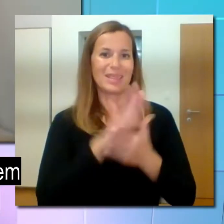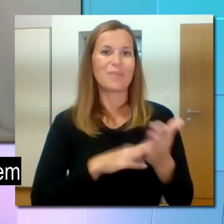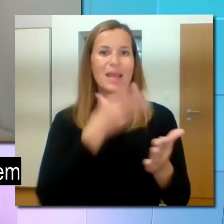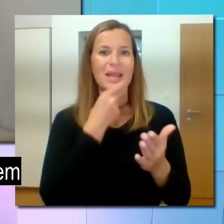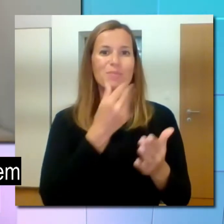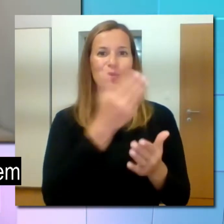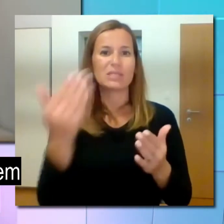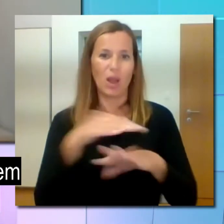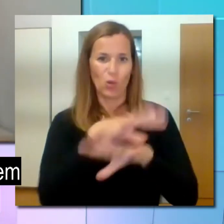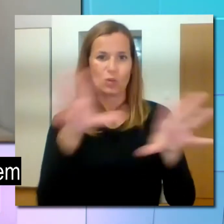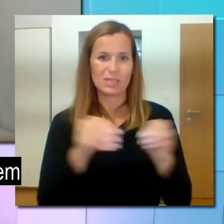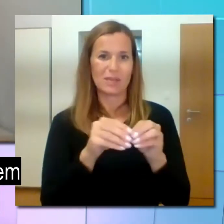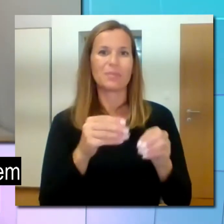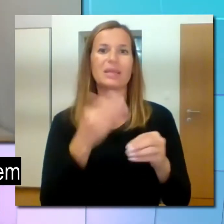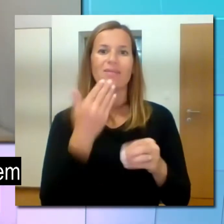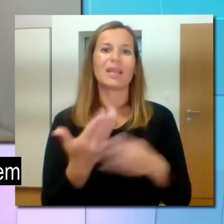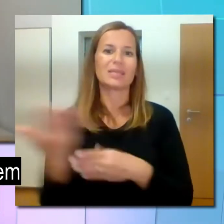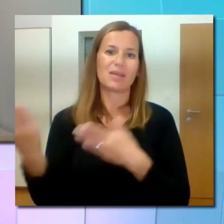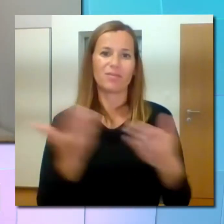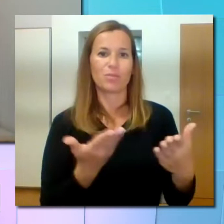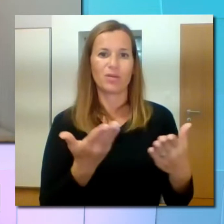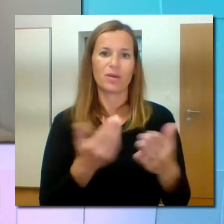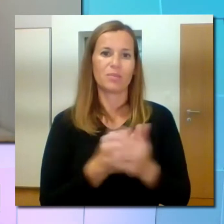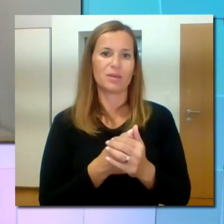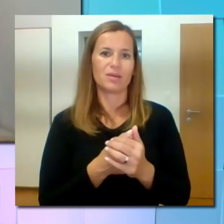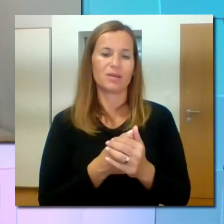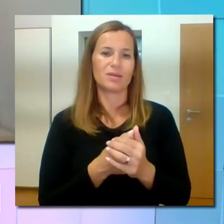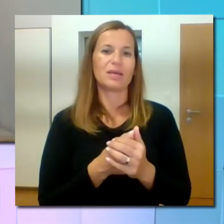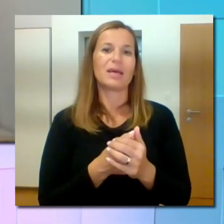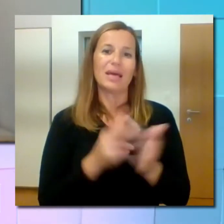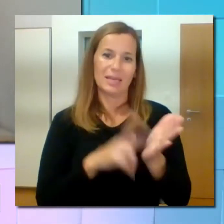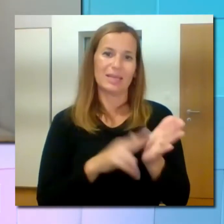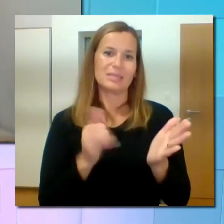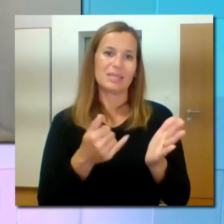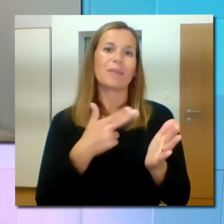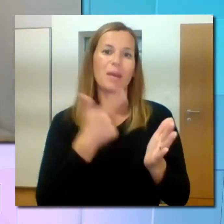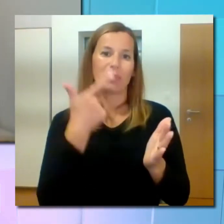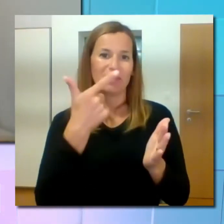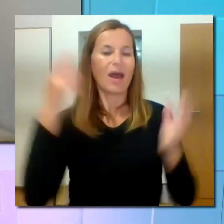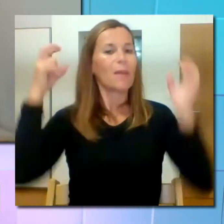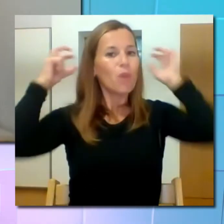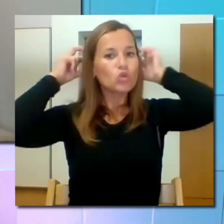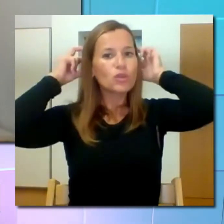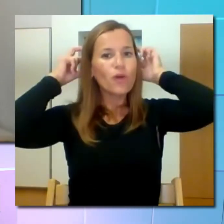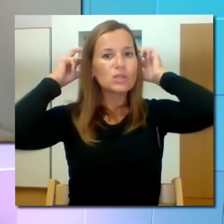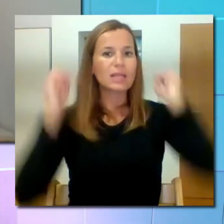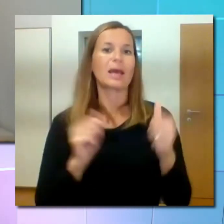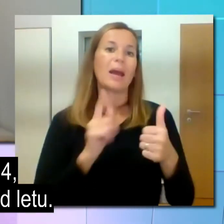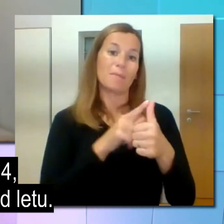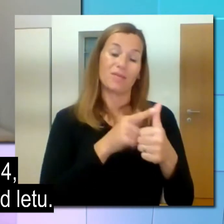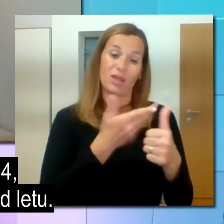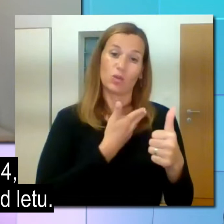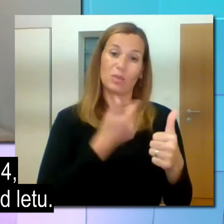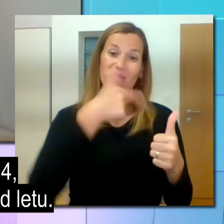Najprej lepo zdrav sem in hvala za povedbilo. Res je, imam dva povževa usadka.